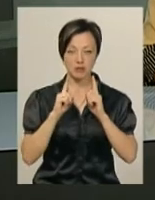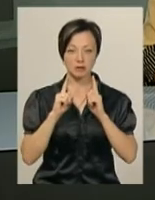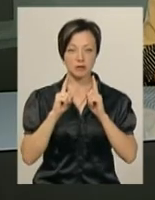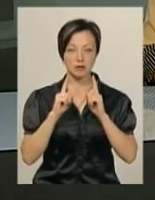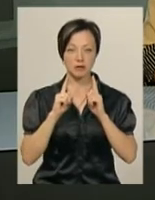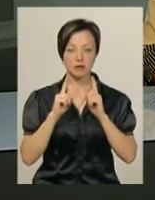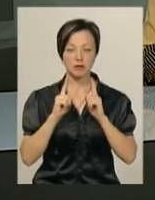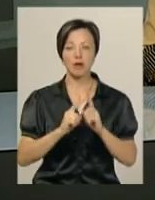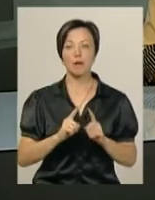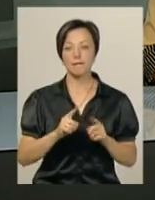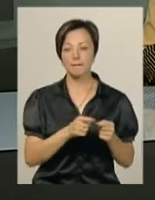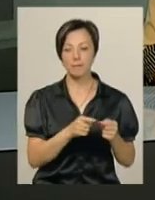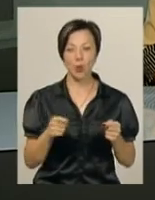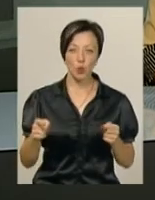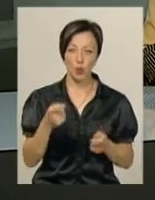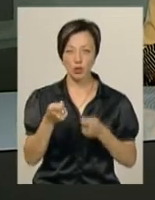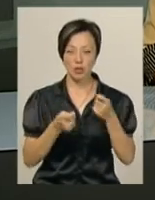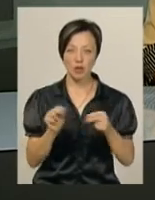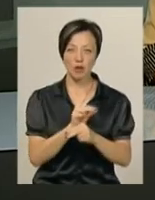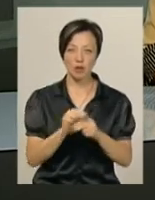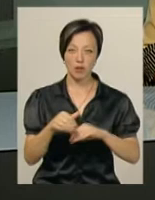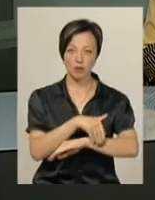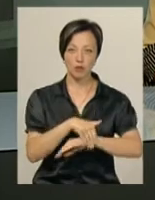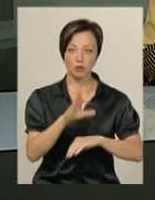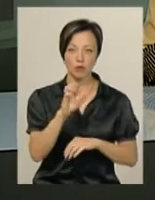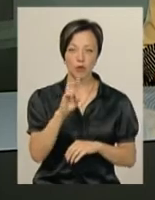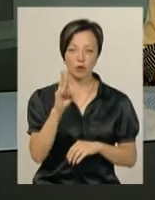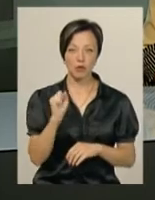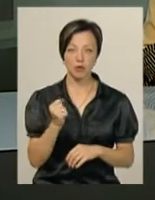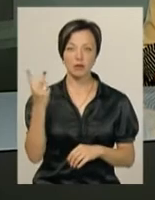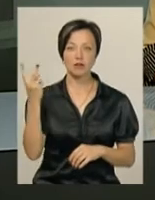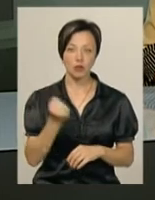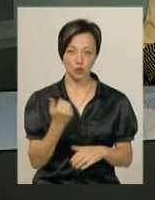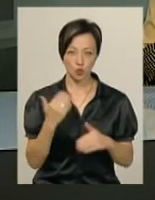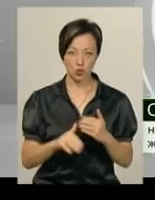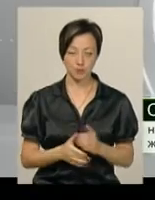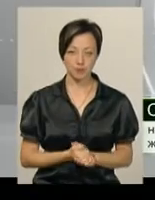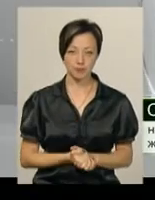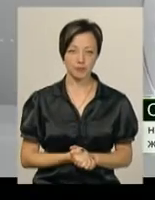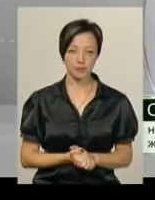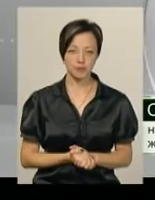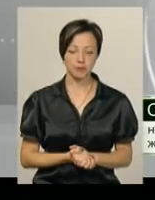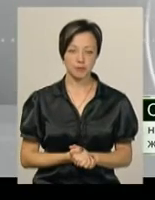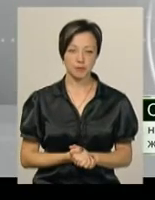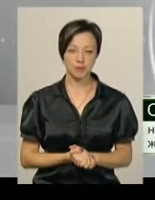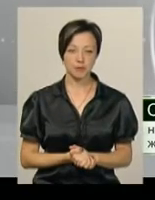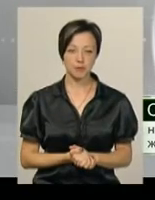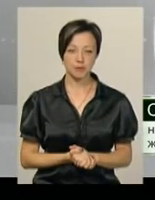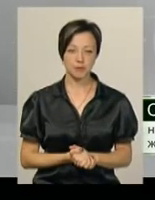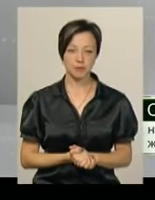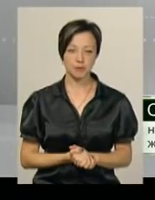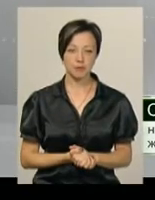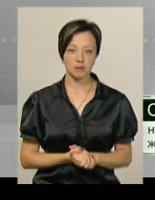Надаховської, поточний ремонт покриття на Соборній триває упродовж двох тижнів. Протяжність ремонтної